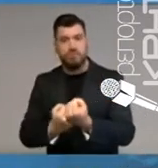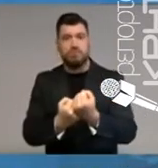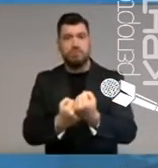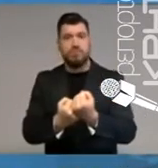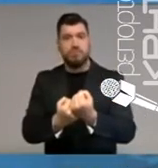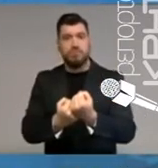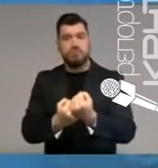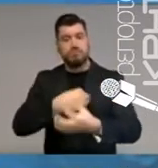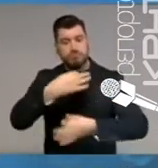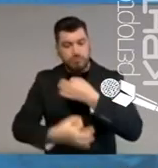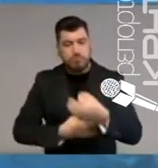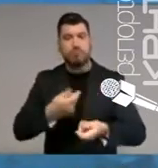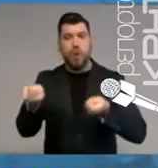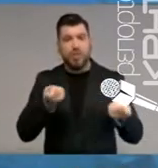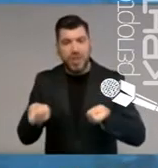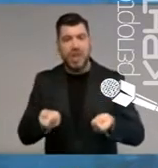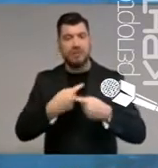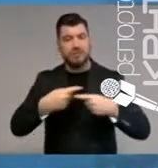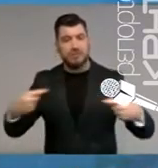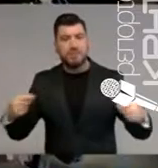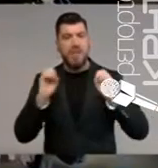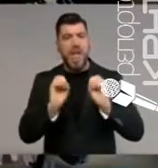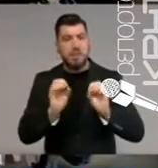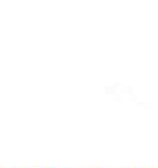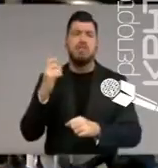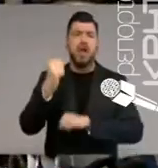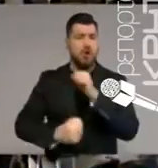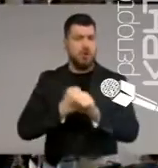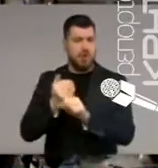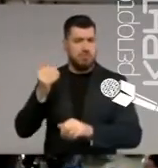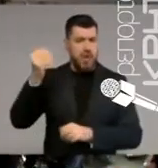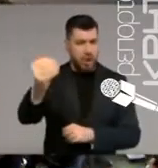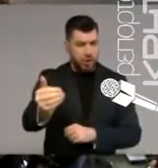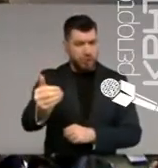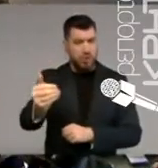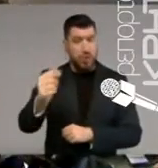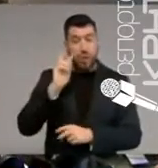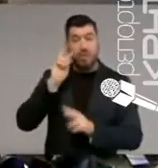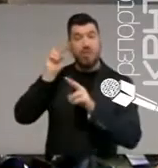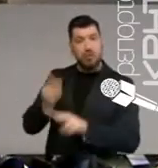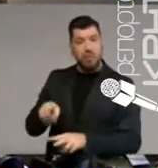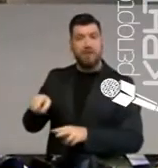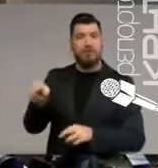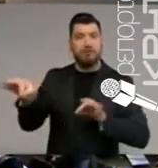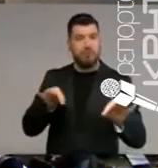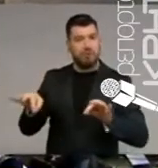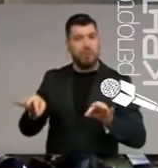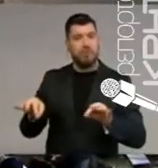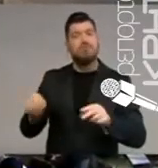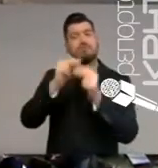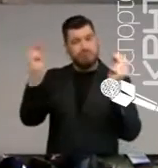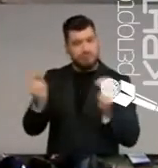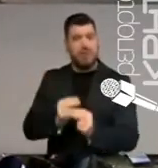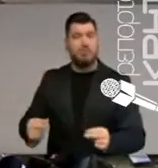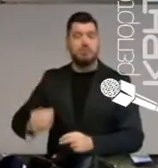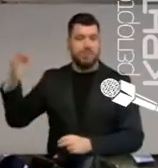είμαι απολύτως σίγουρος ότι όταν θα έρθει η ώρα να το αξιολογήσουμε, θα έχει φέρει μετρήσιμα αποτελέσματα ως